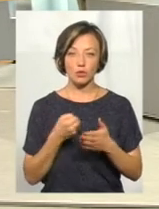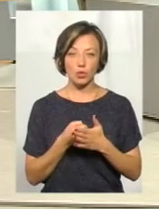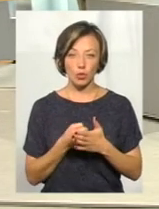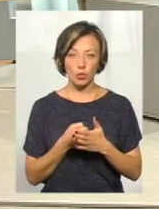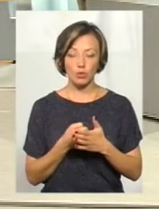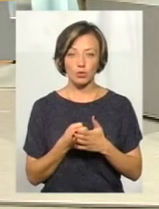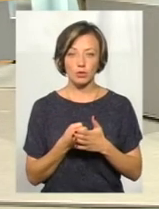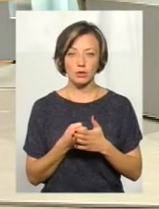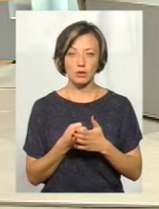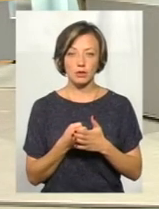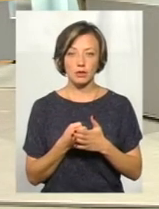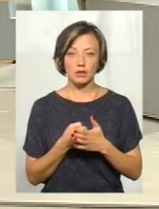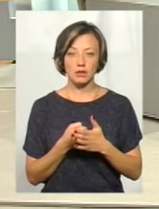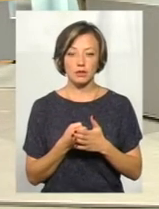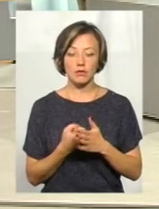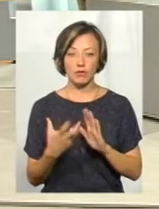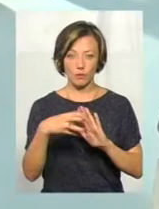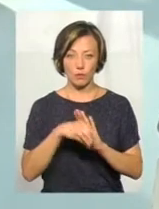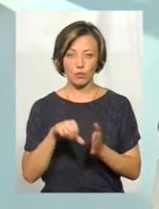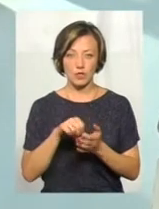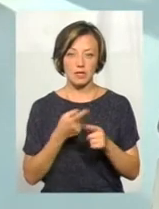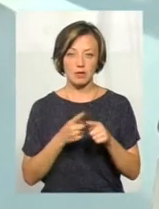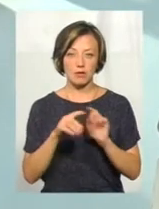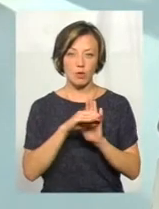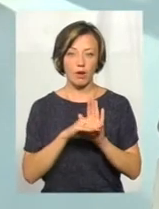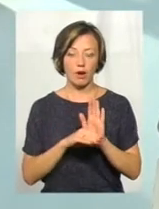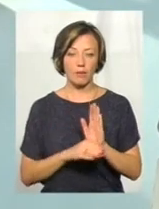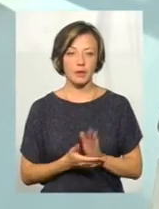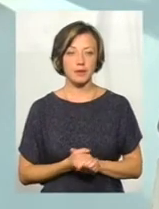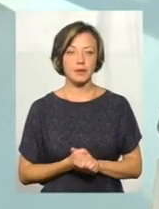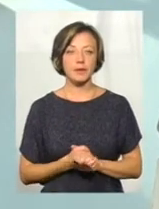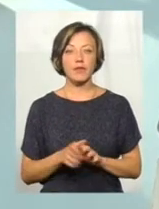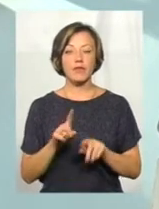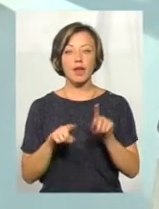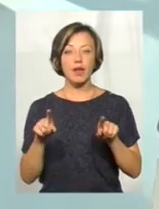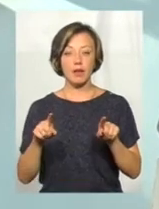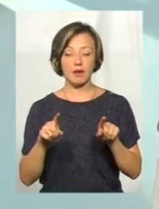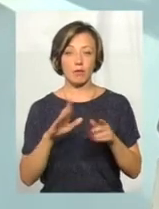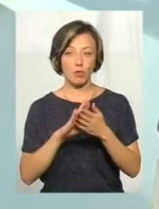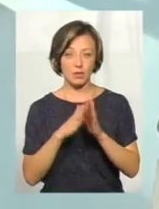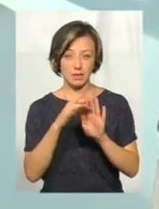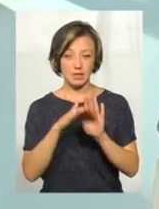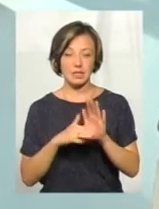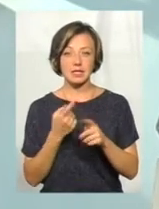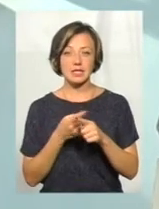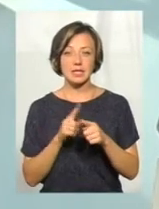скажімо, їхнього залучення в участі в цій програмі. В деяких позиціях це